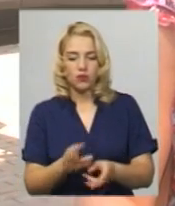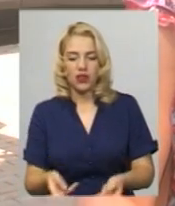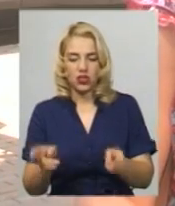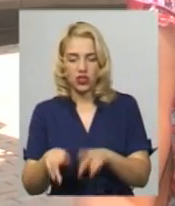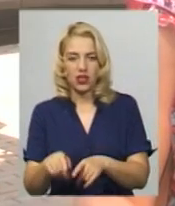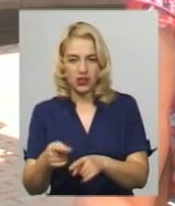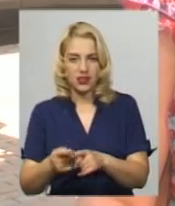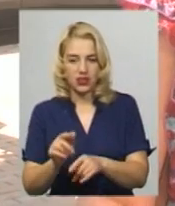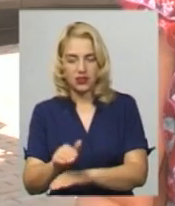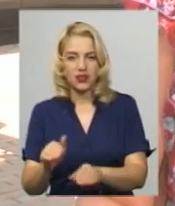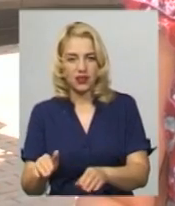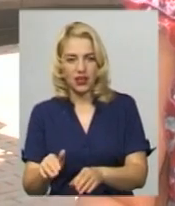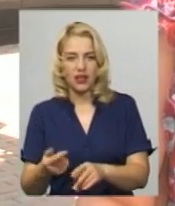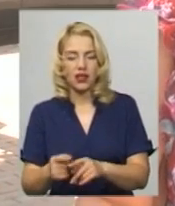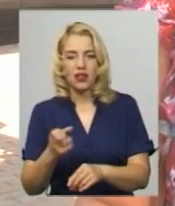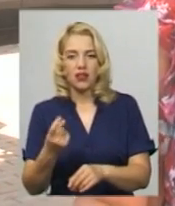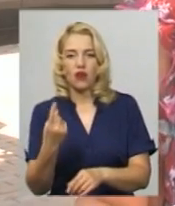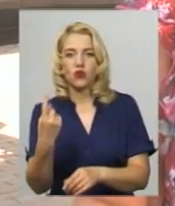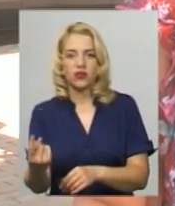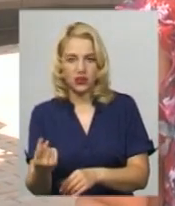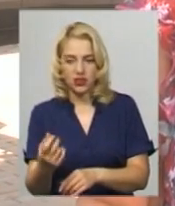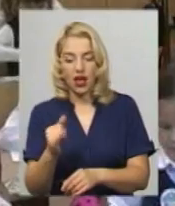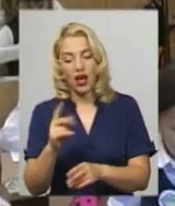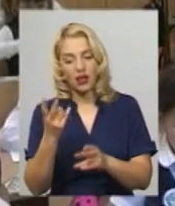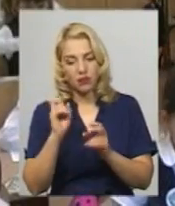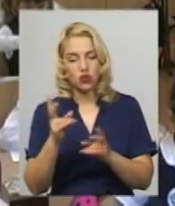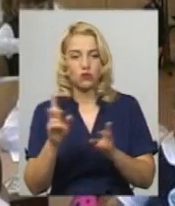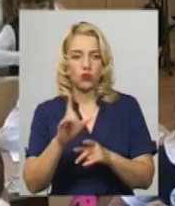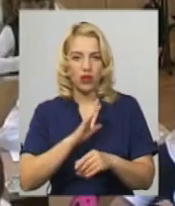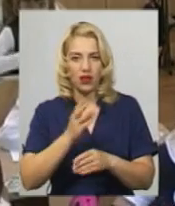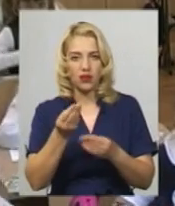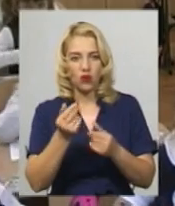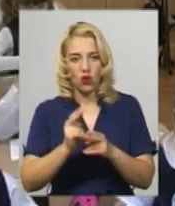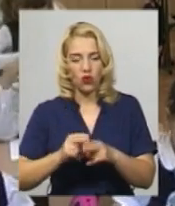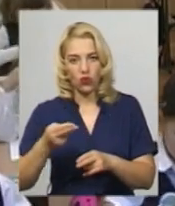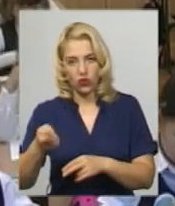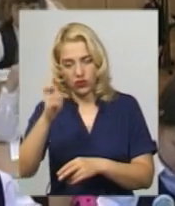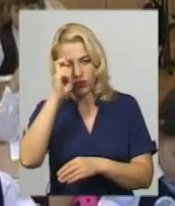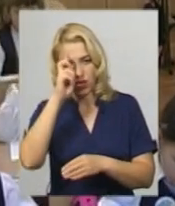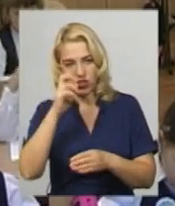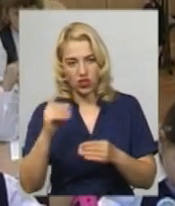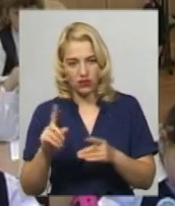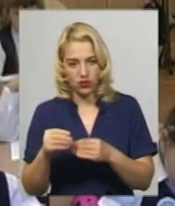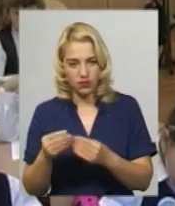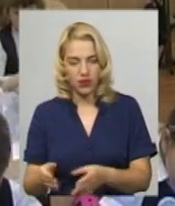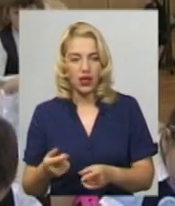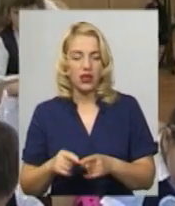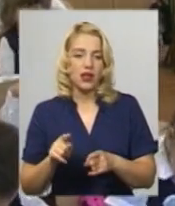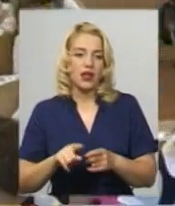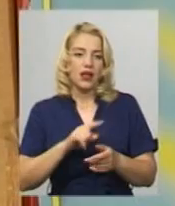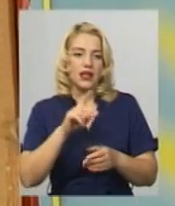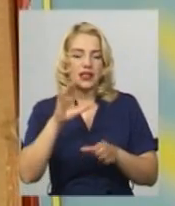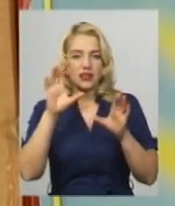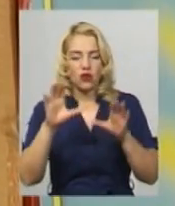одинці, а їм є якісь компенсації, як в країнах Європи. Питання допуску дітей до навчання регулюються чинним законодавством, а саме